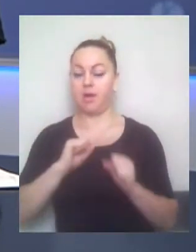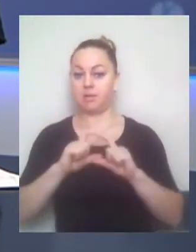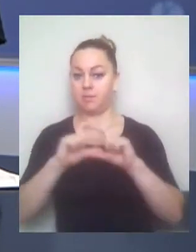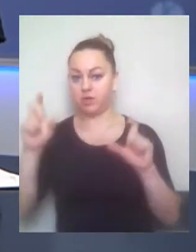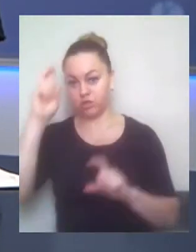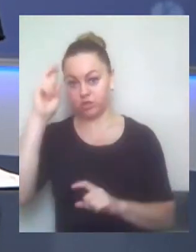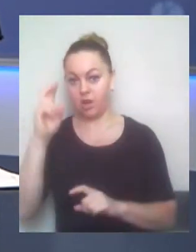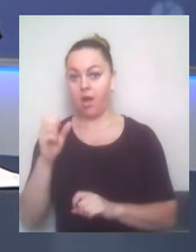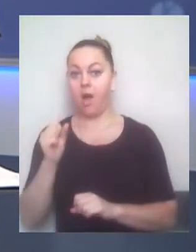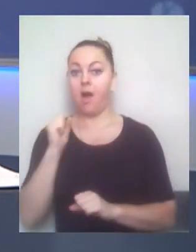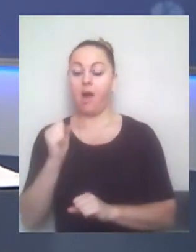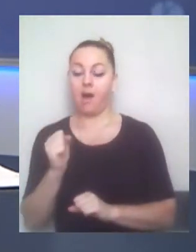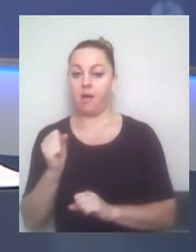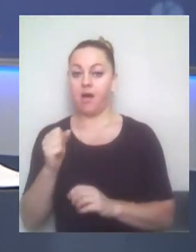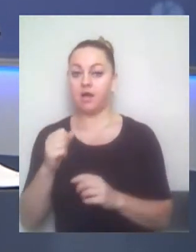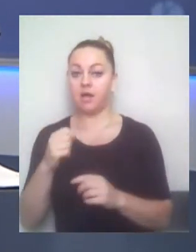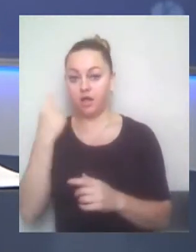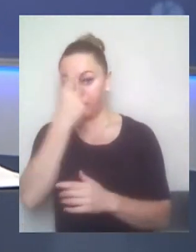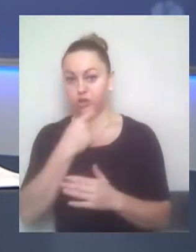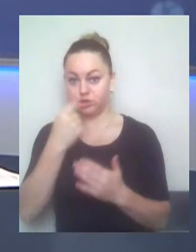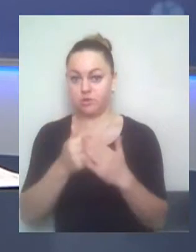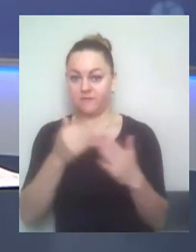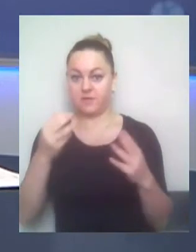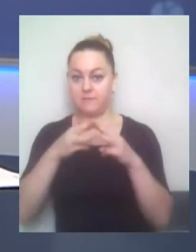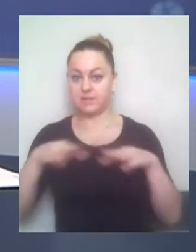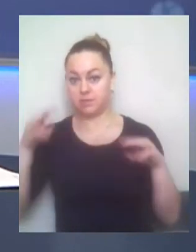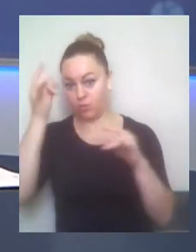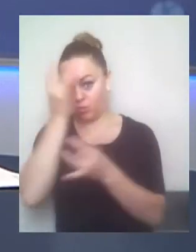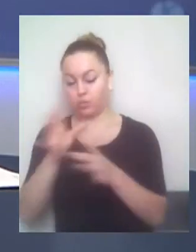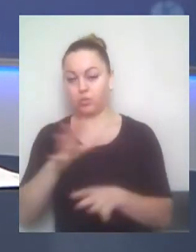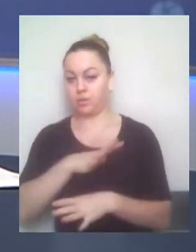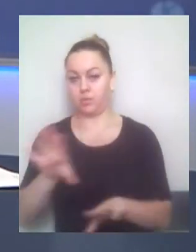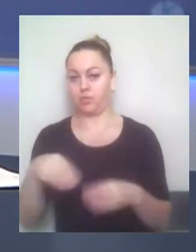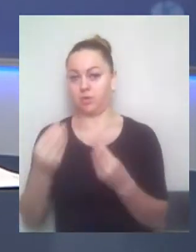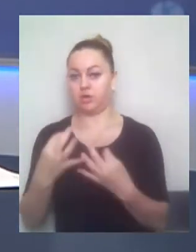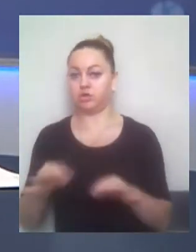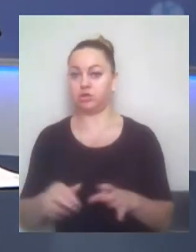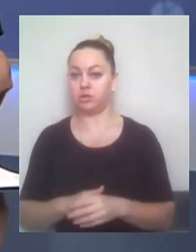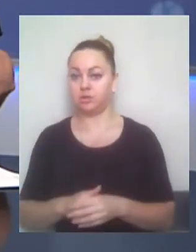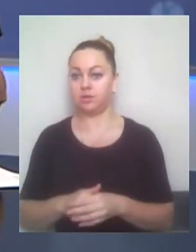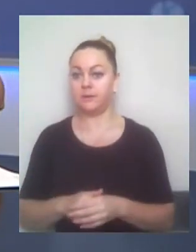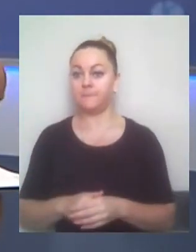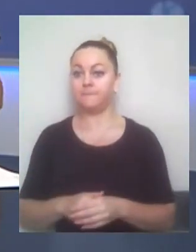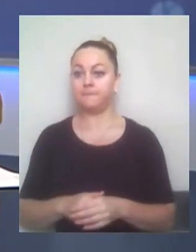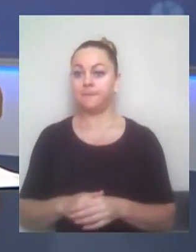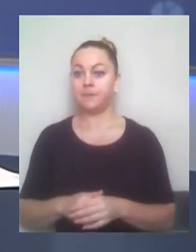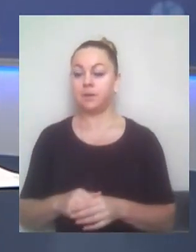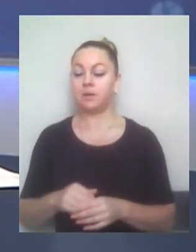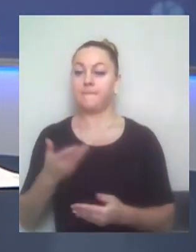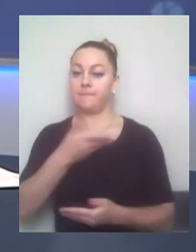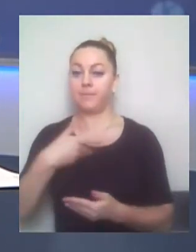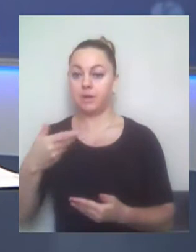департаменту. Так. Вторе, що, дивіться, поскольку взагалі ми проти